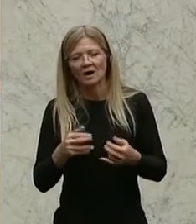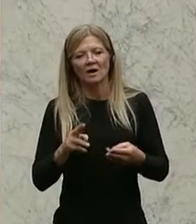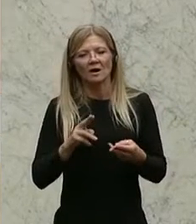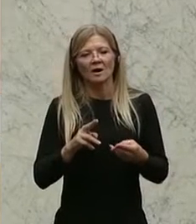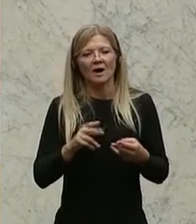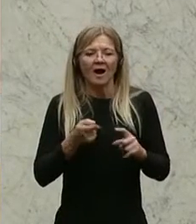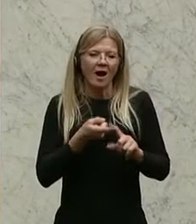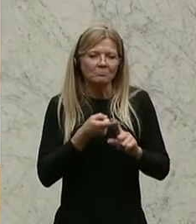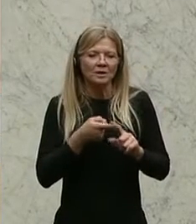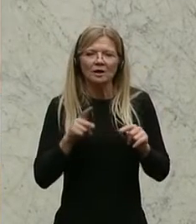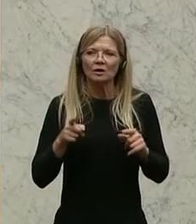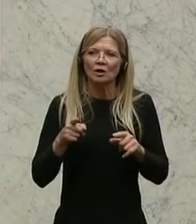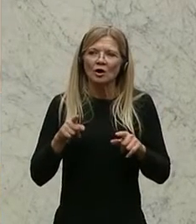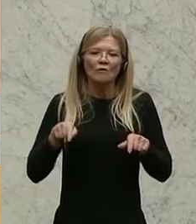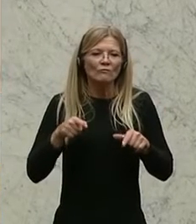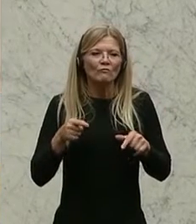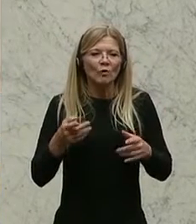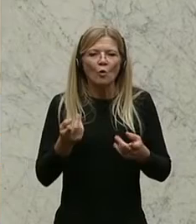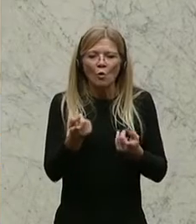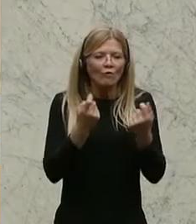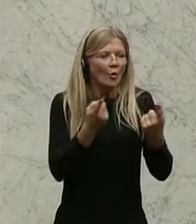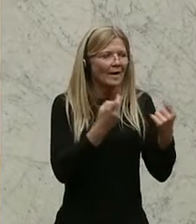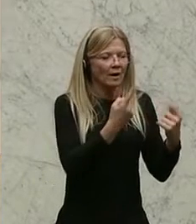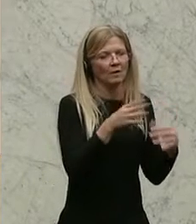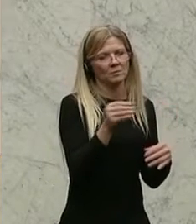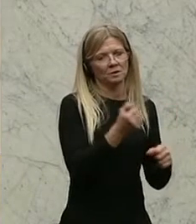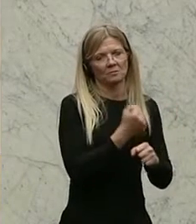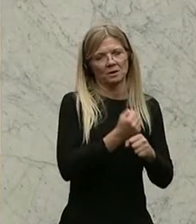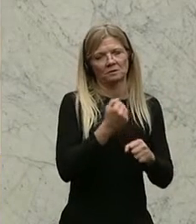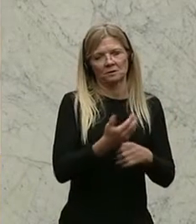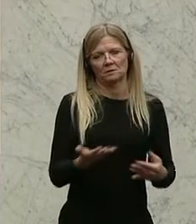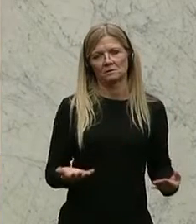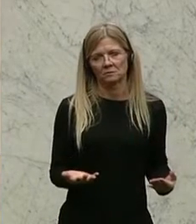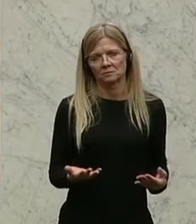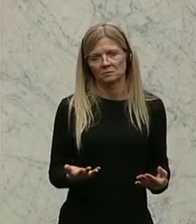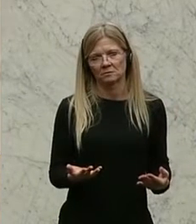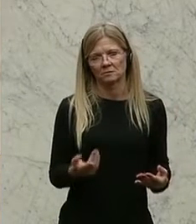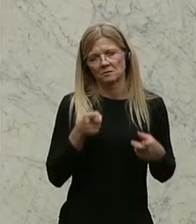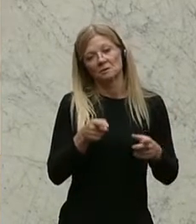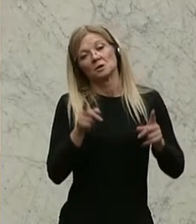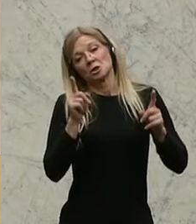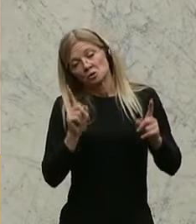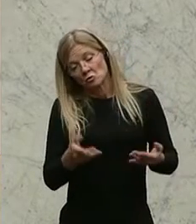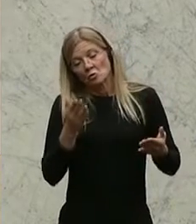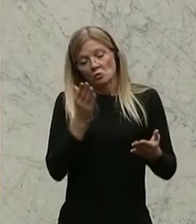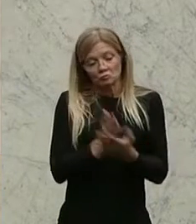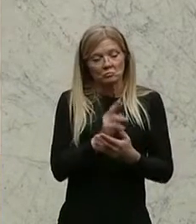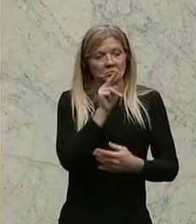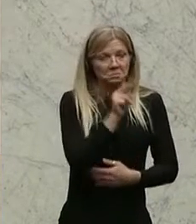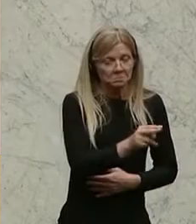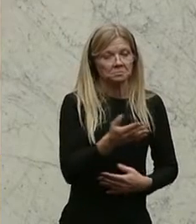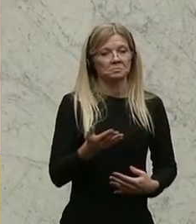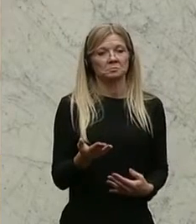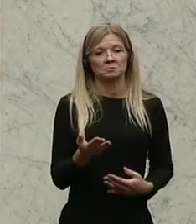die Mitarbeiter rekrutieren. Und da sollte man durchaus ein Auge darauf haben. Ich darf